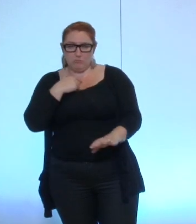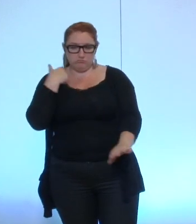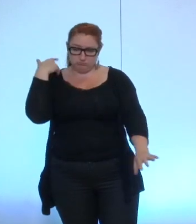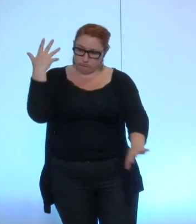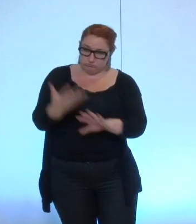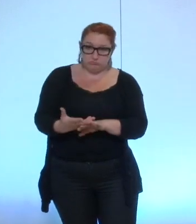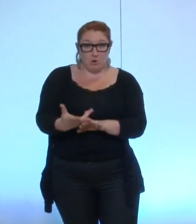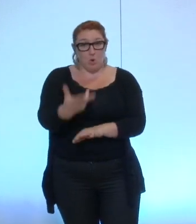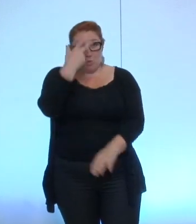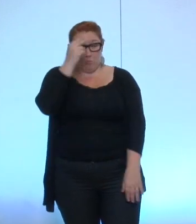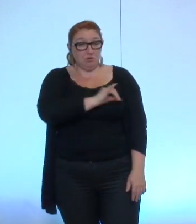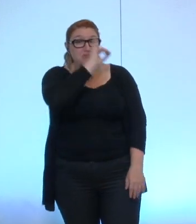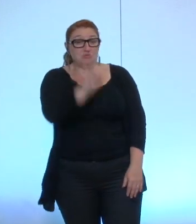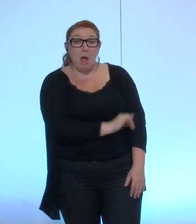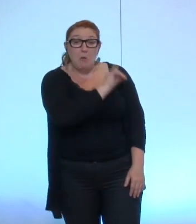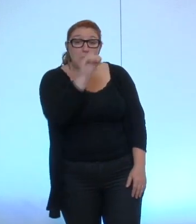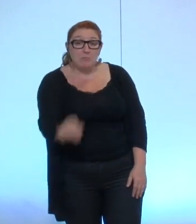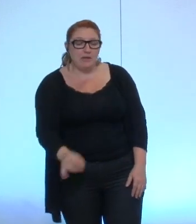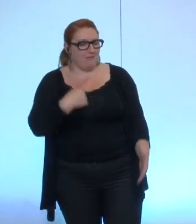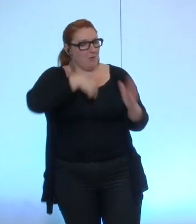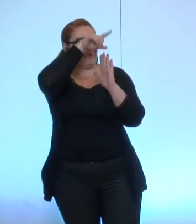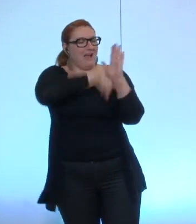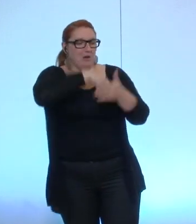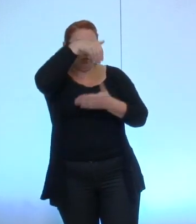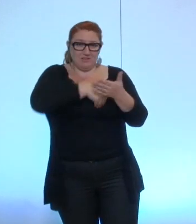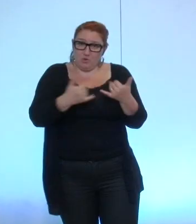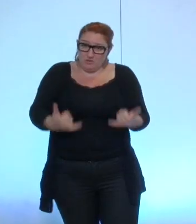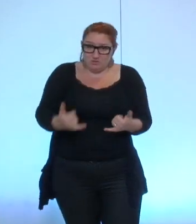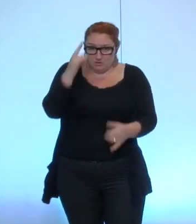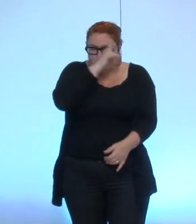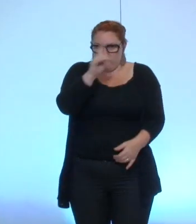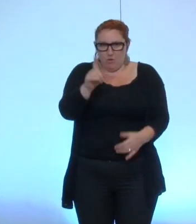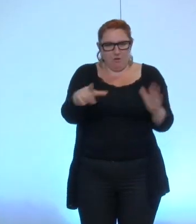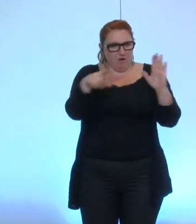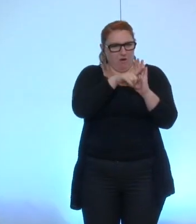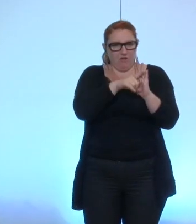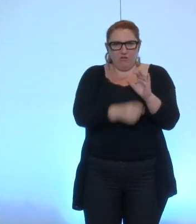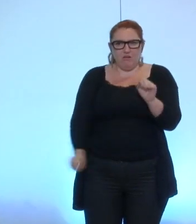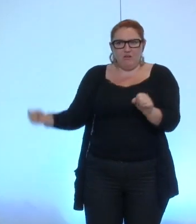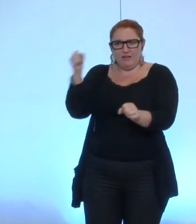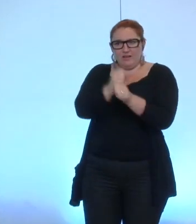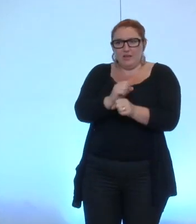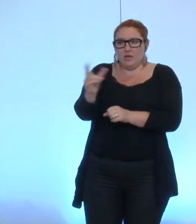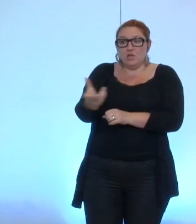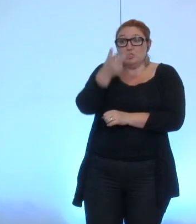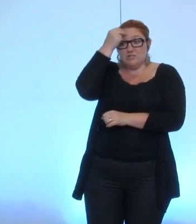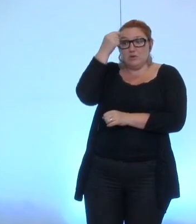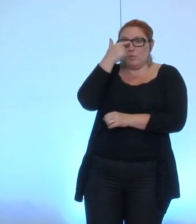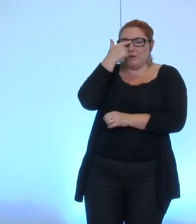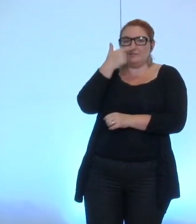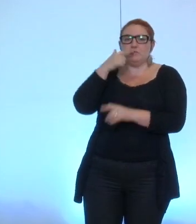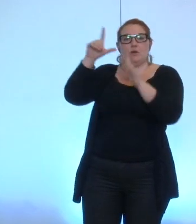comprendre ce qui nous empêchait par notre règlement intérieur de mettre en place cette règle j'ai bien compris qu'elle était du coup